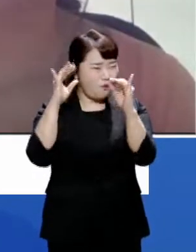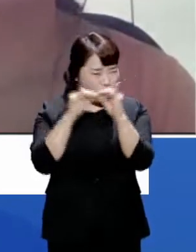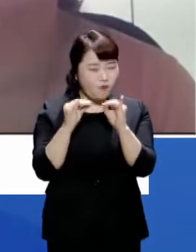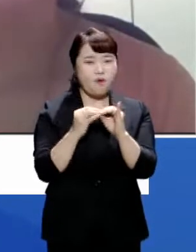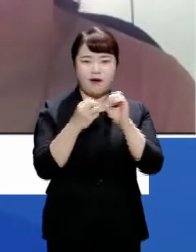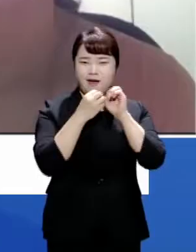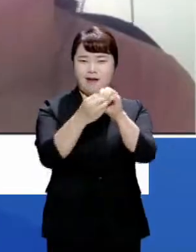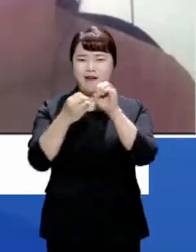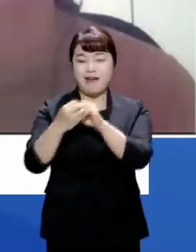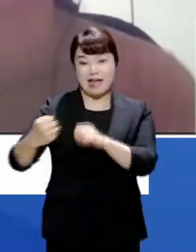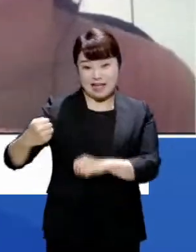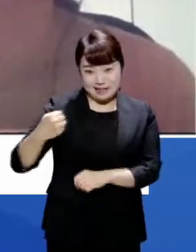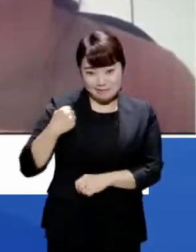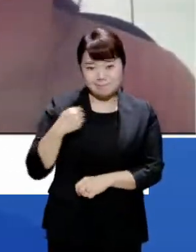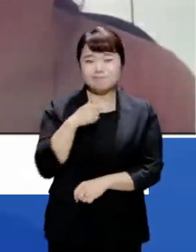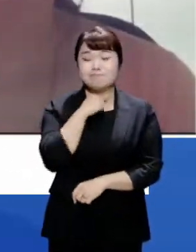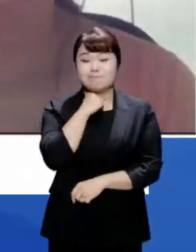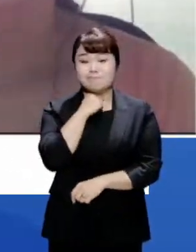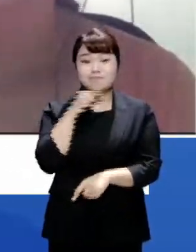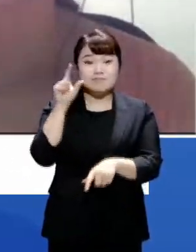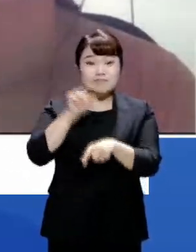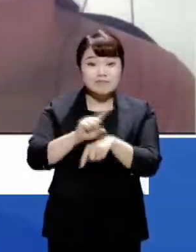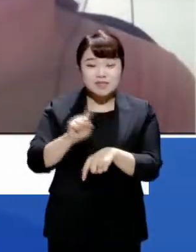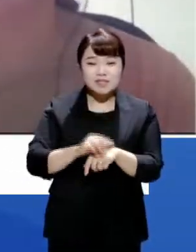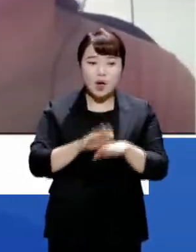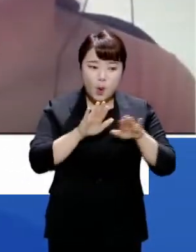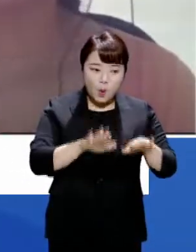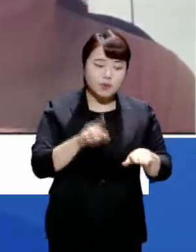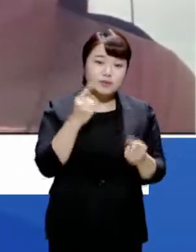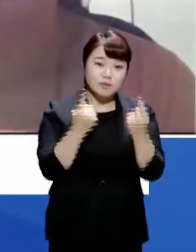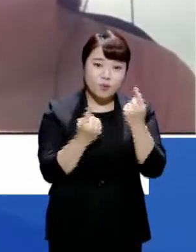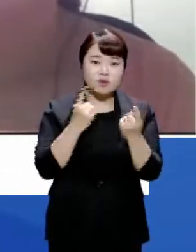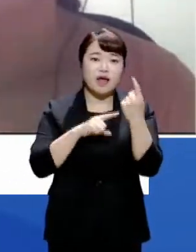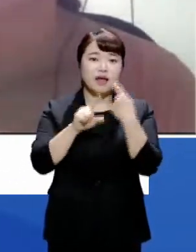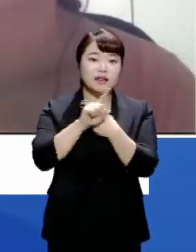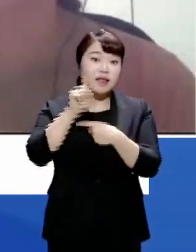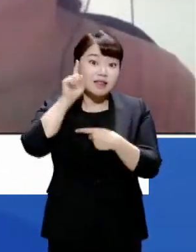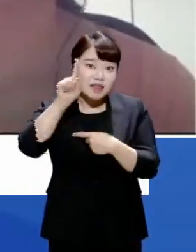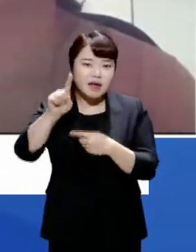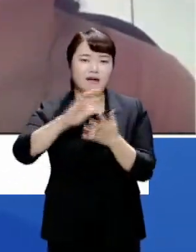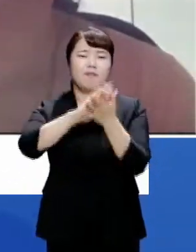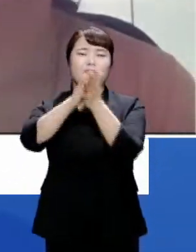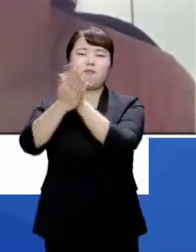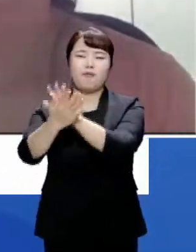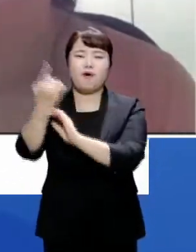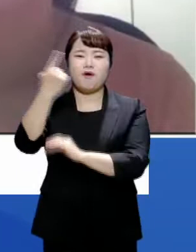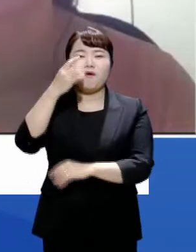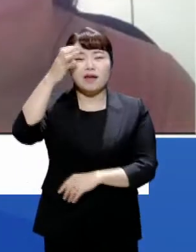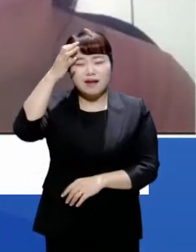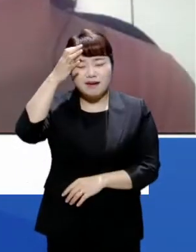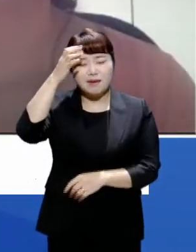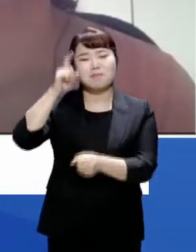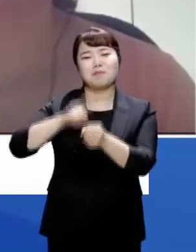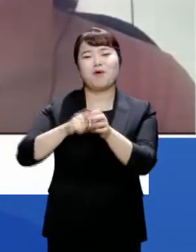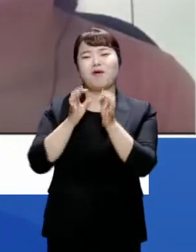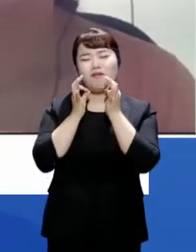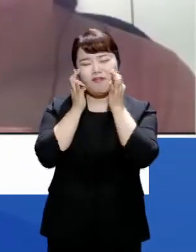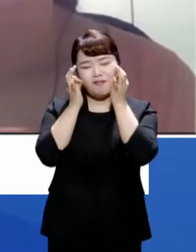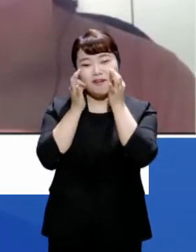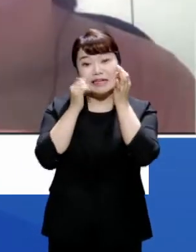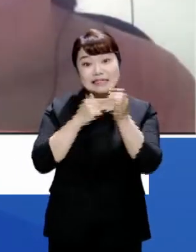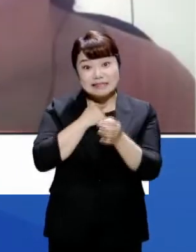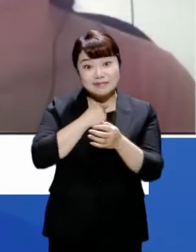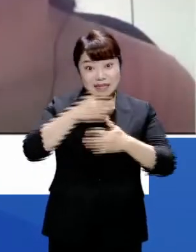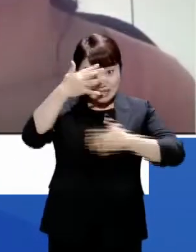함께 나눠주시고 조금 오늘보다 조금 더 나은 내일이 될 수 있도록 함께 노력했으면 좋겠다. 이런 생각에